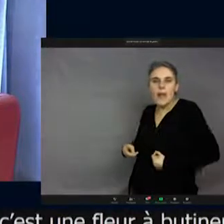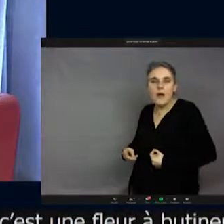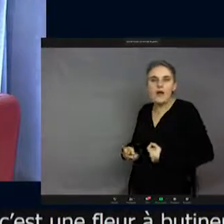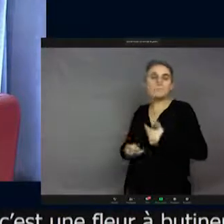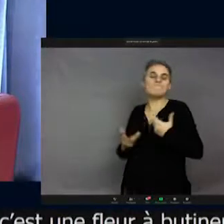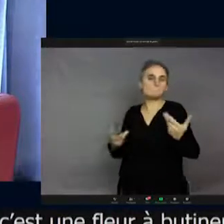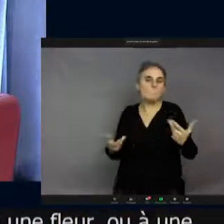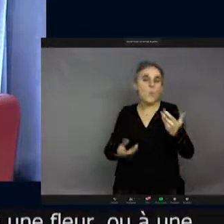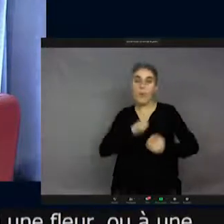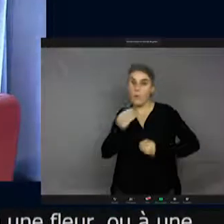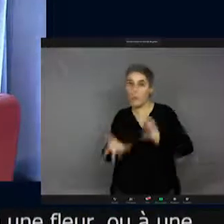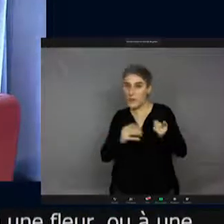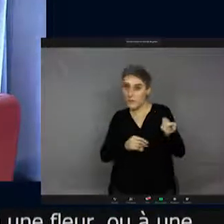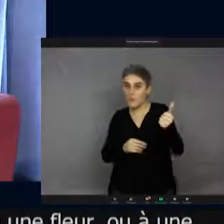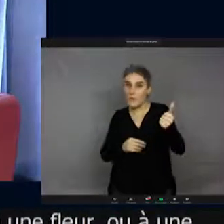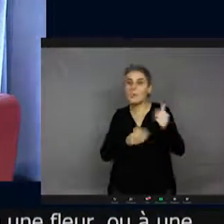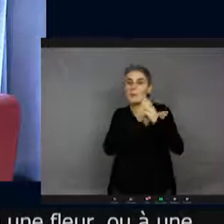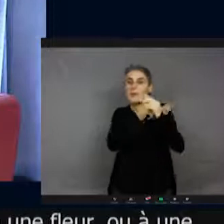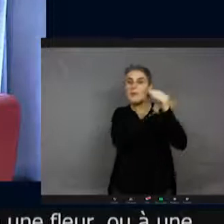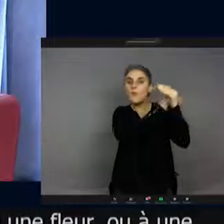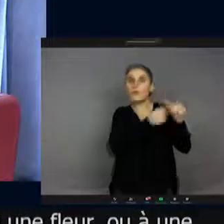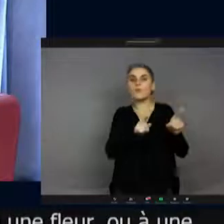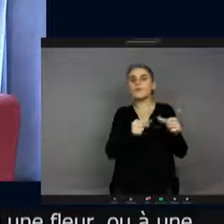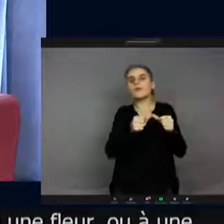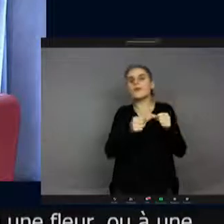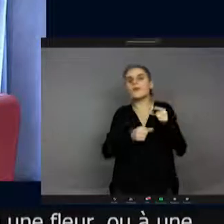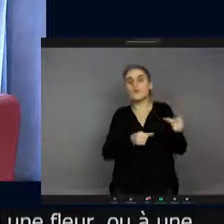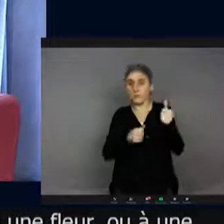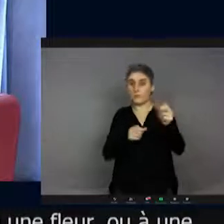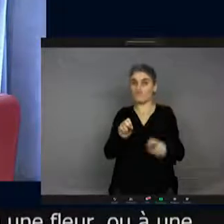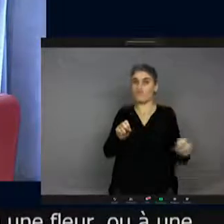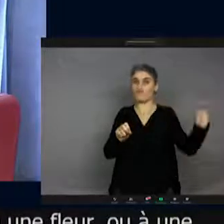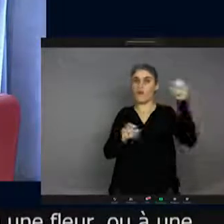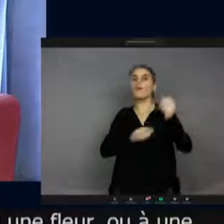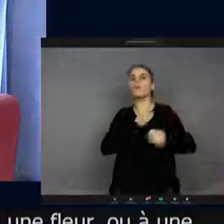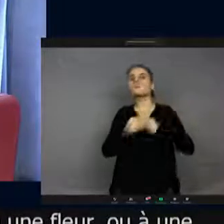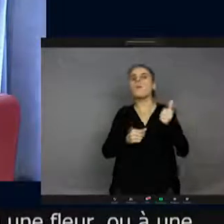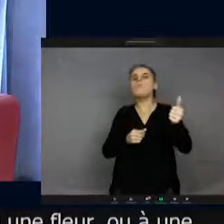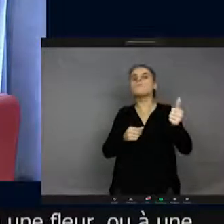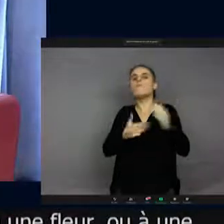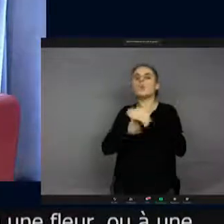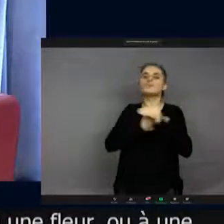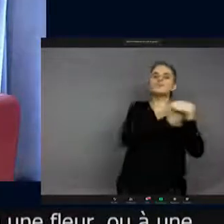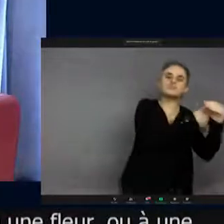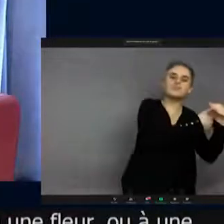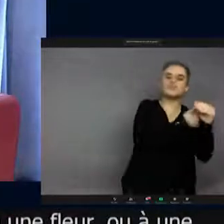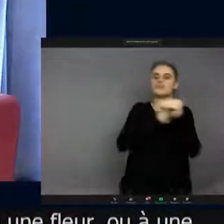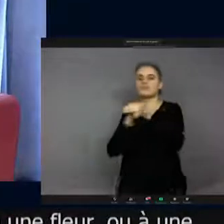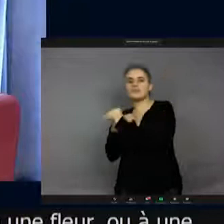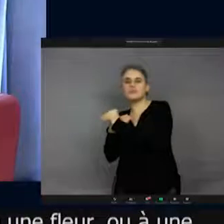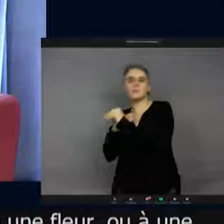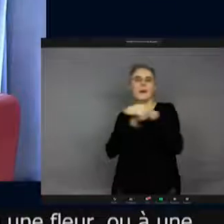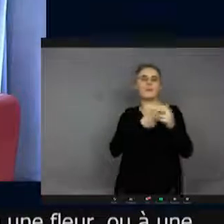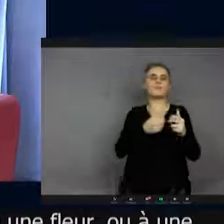certains papillons qui soient migrateurs ou qui se déplacent vont prendre des repères, comme par exemple la lune.